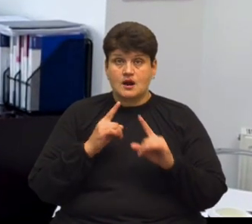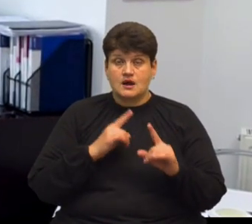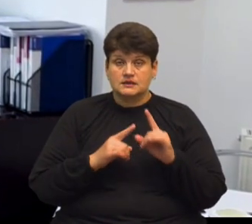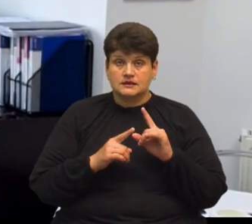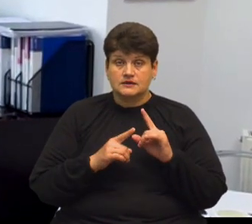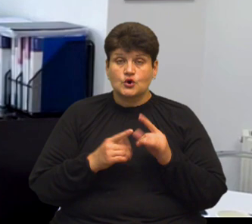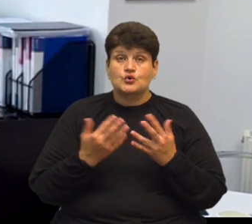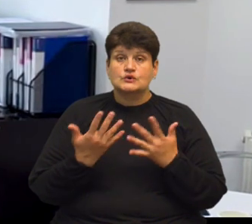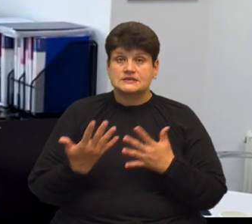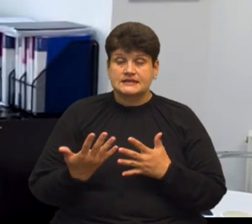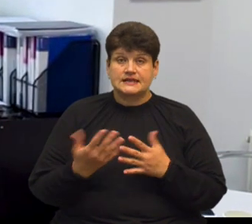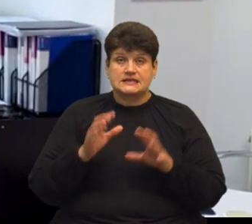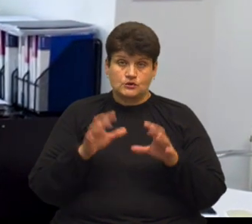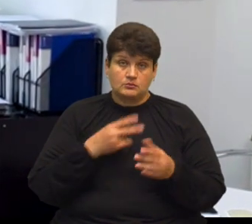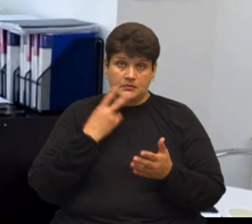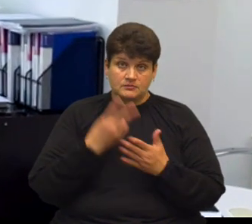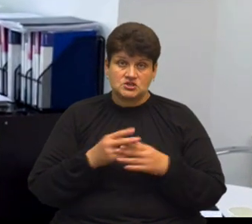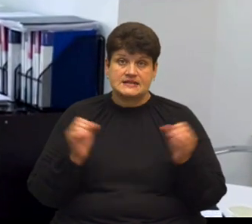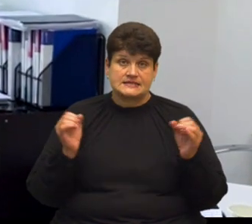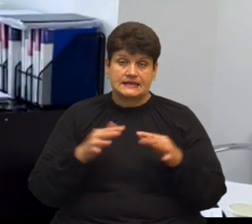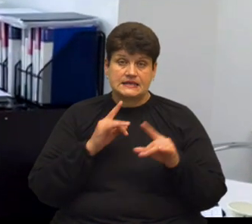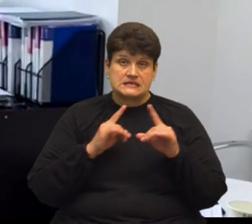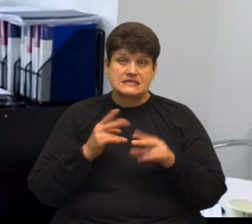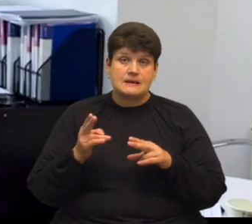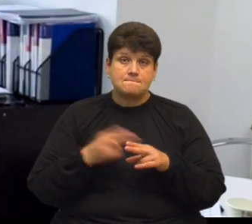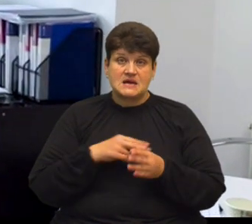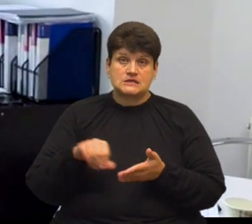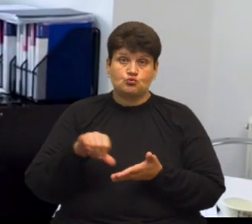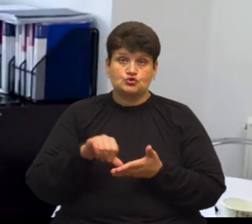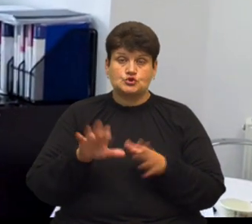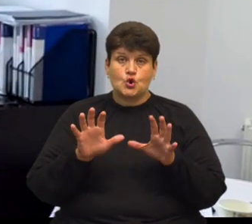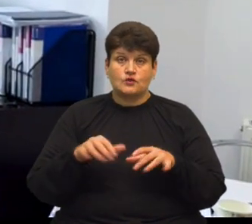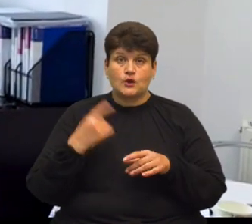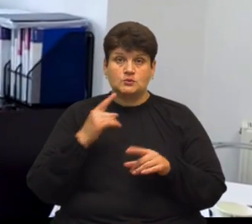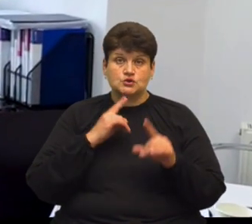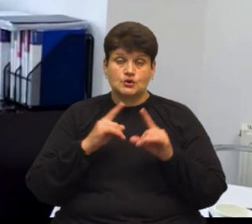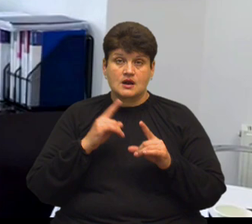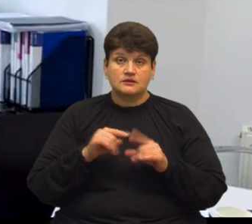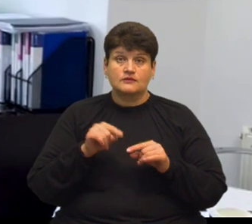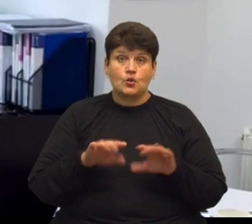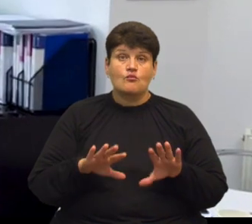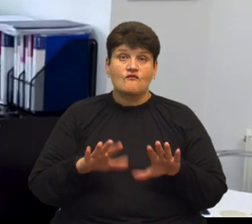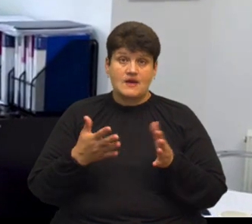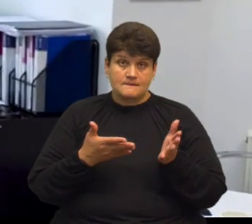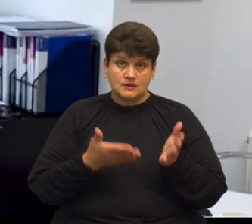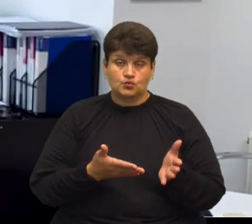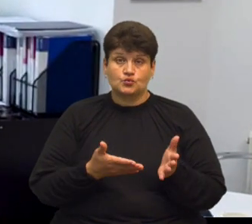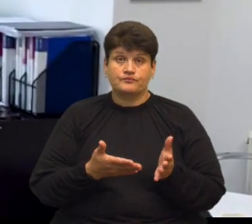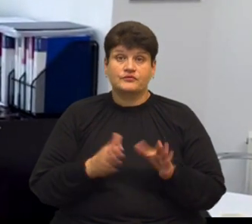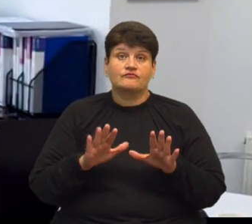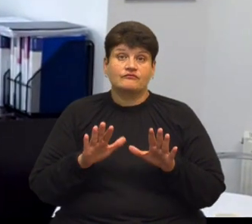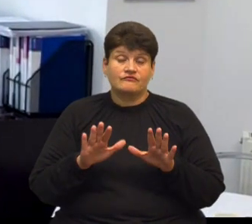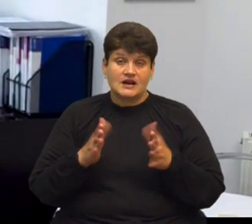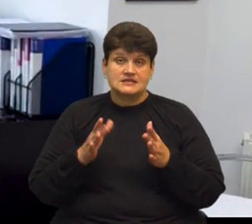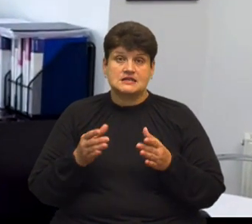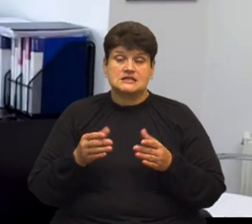Оскільки закон передбачає можливість скликання сесії без участі голови обласної ради, в такому випадку, у разі створення